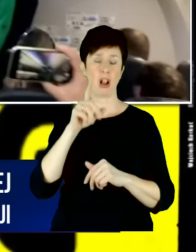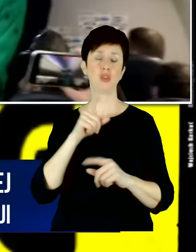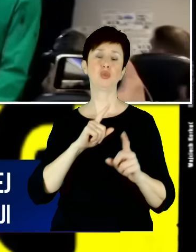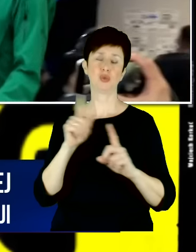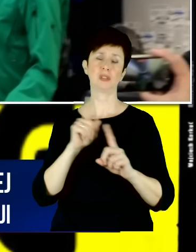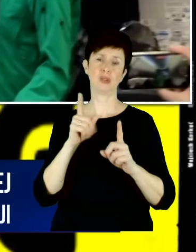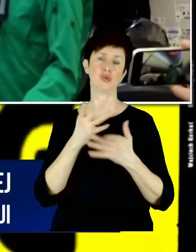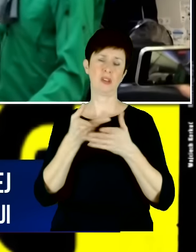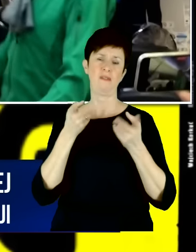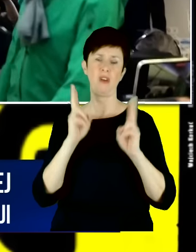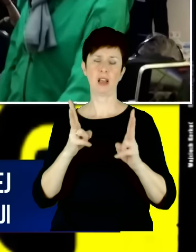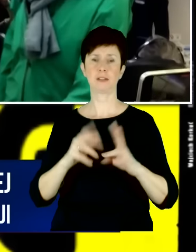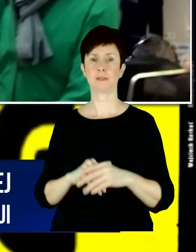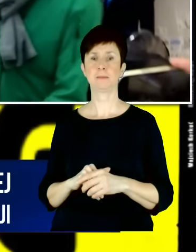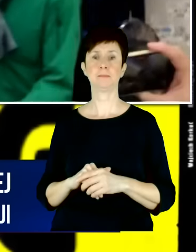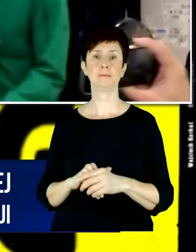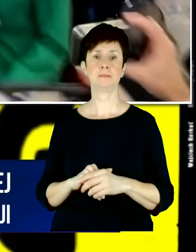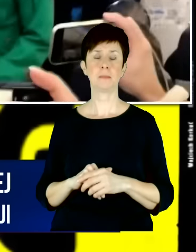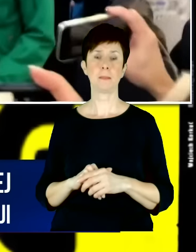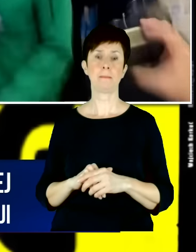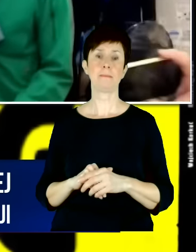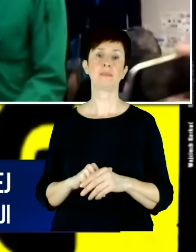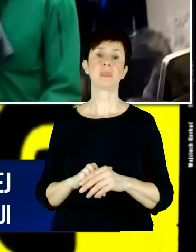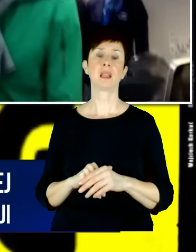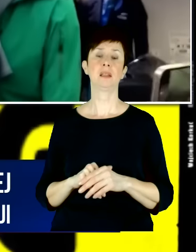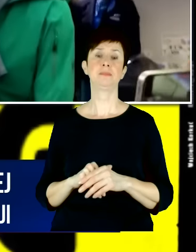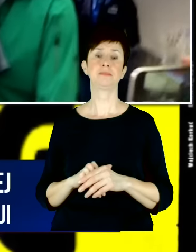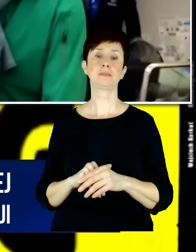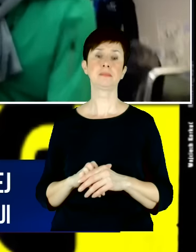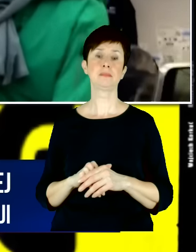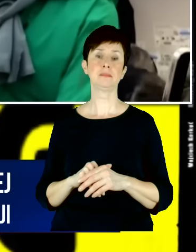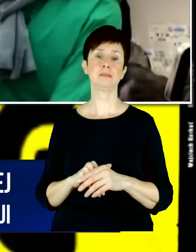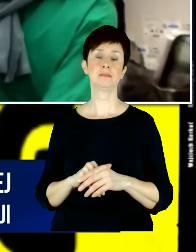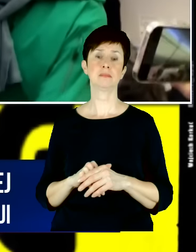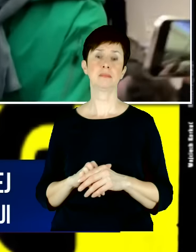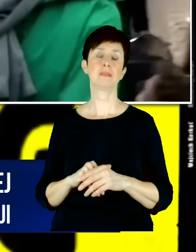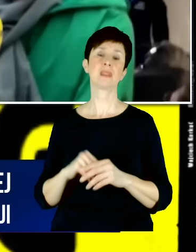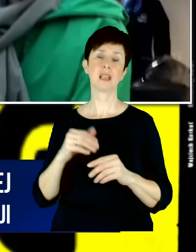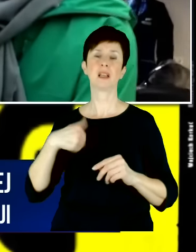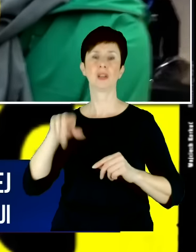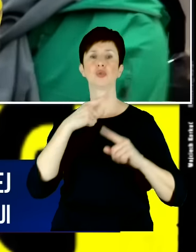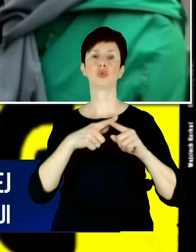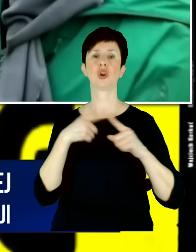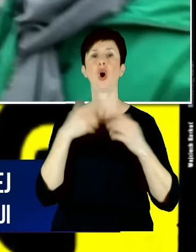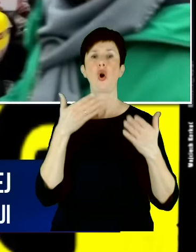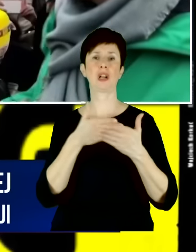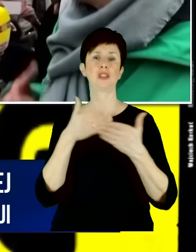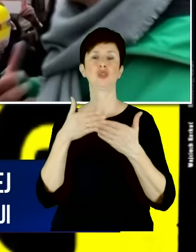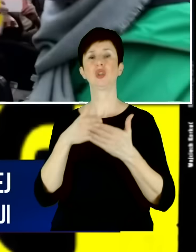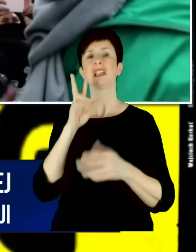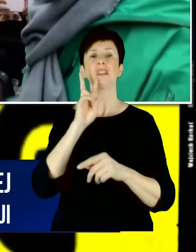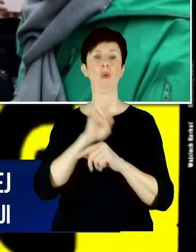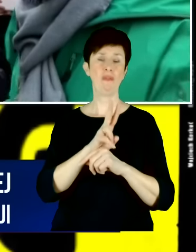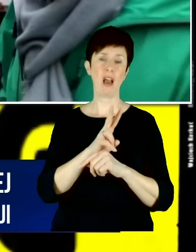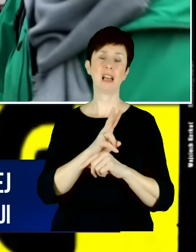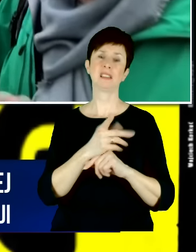że oczywiście musimy mieć jakąś dozę ograniczonego zaufania wobec tego, co z Rosji słychać, ale